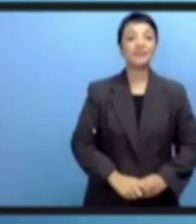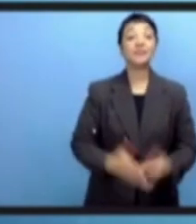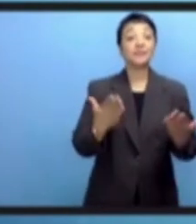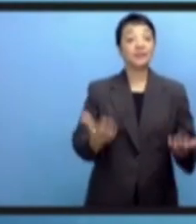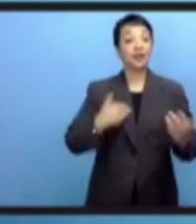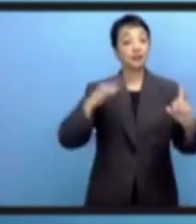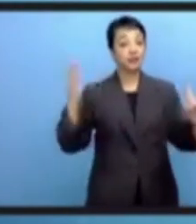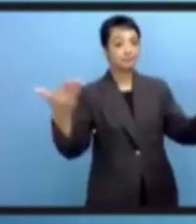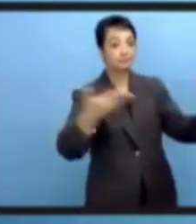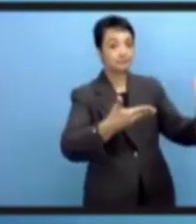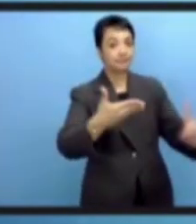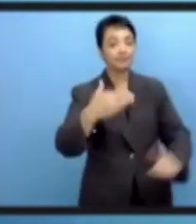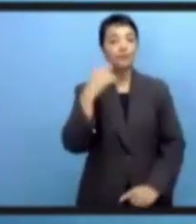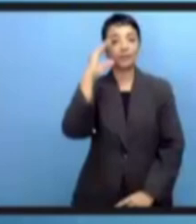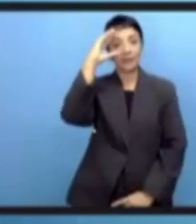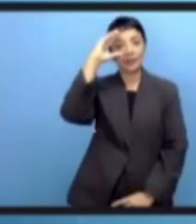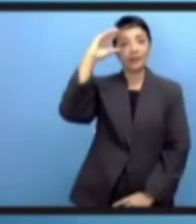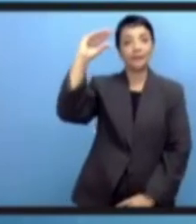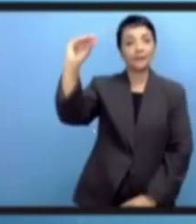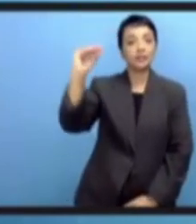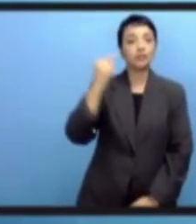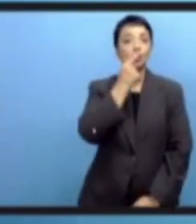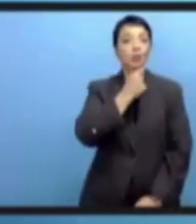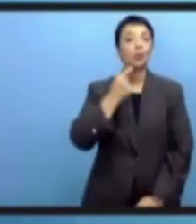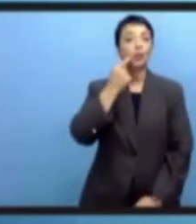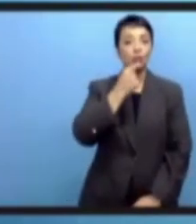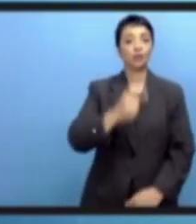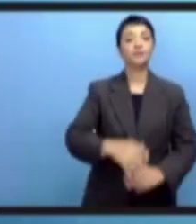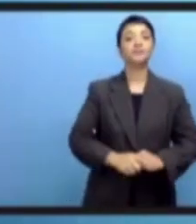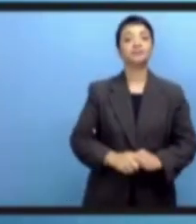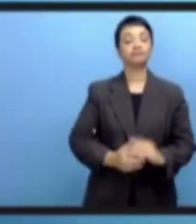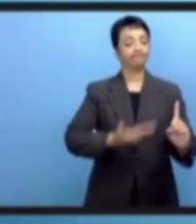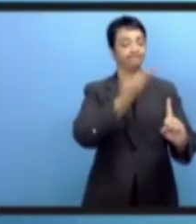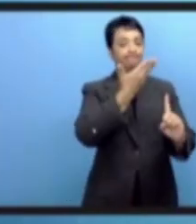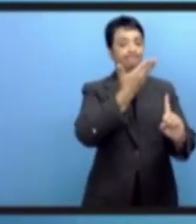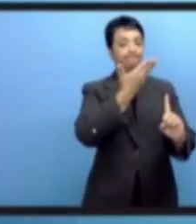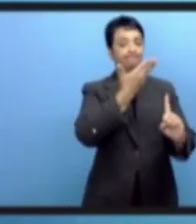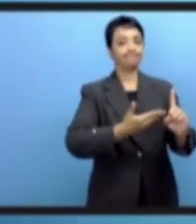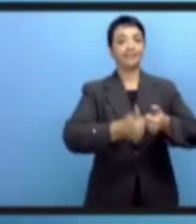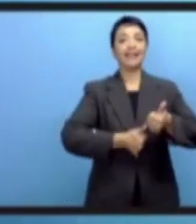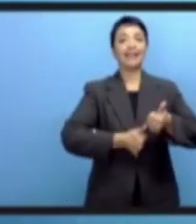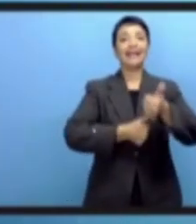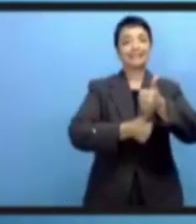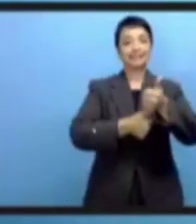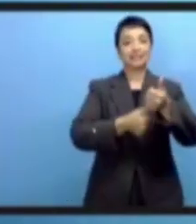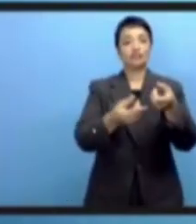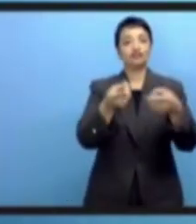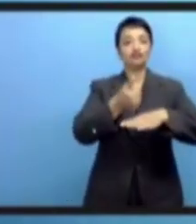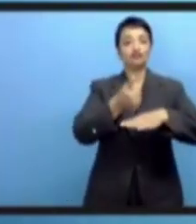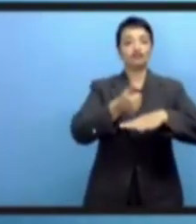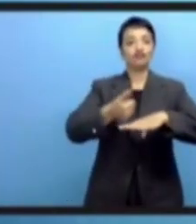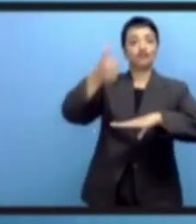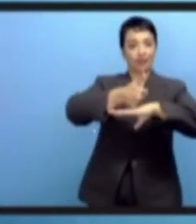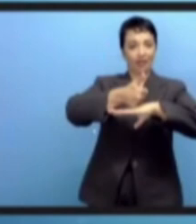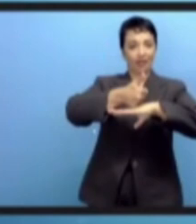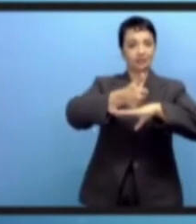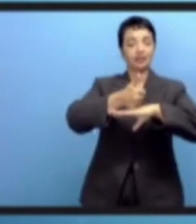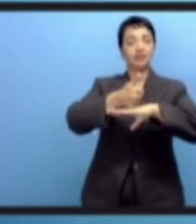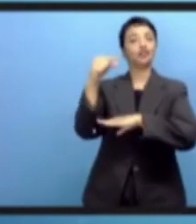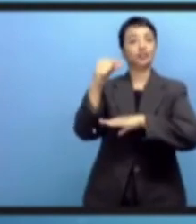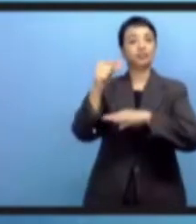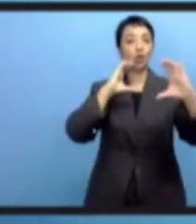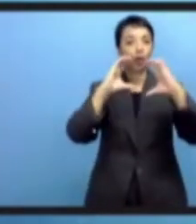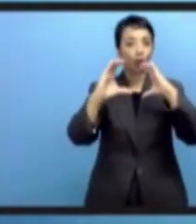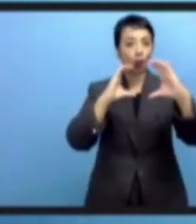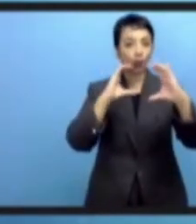Проверяю микрофон. Итак, теперь хочу пригласить господина